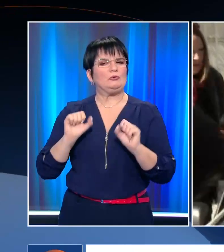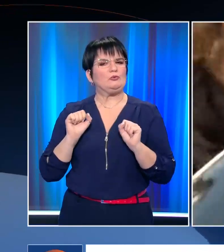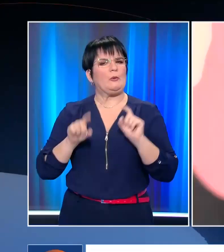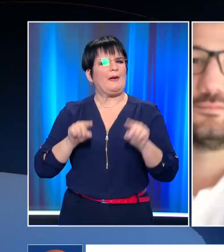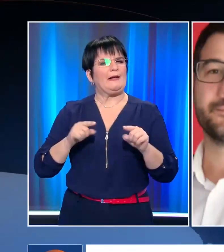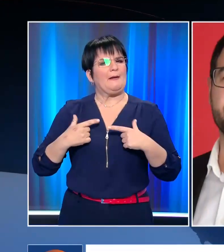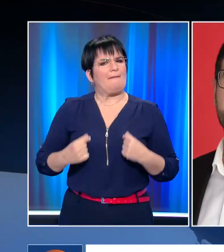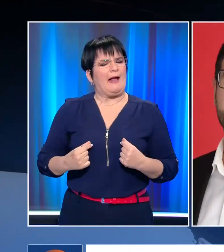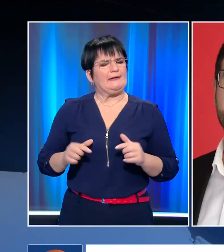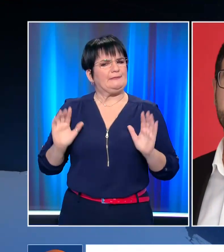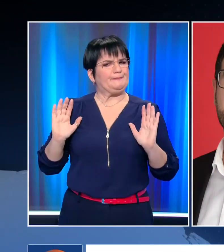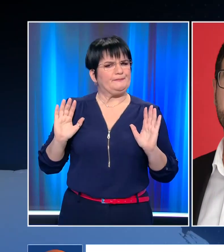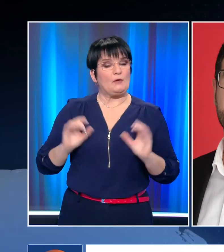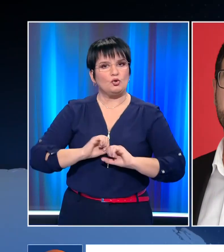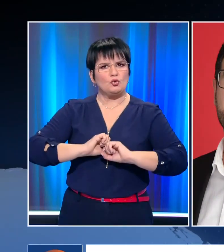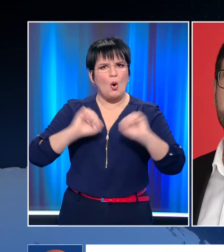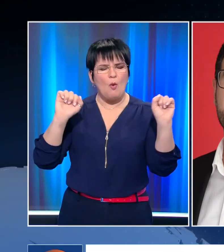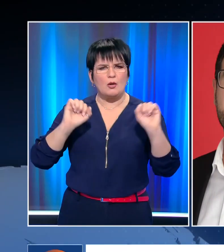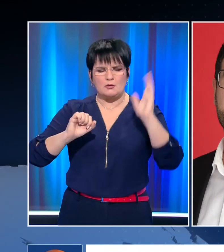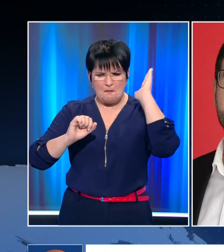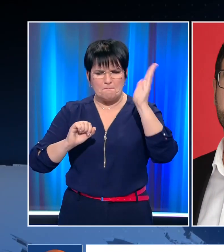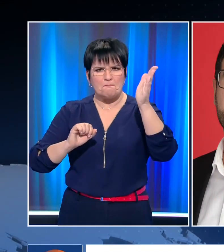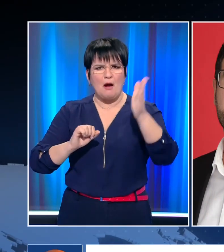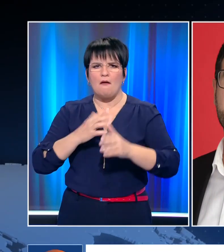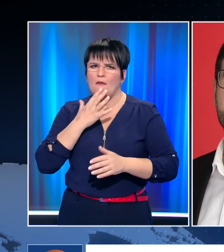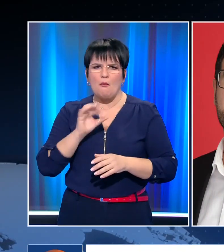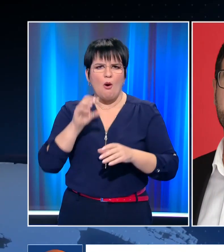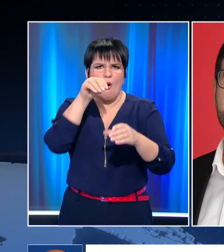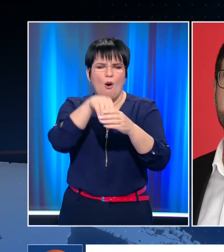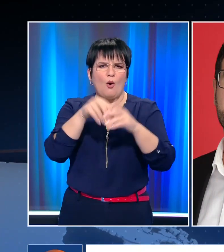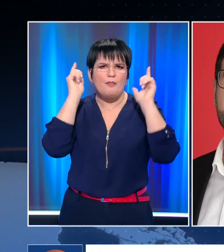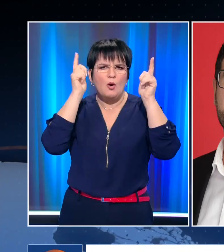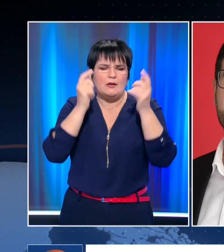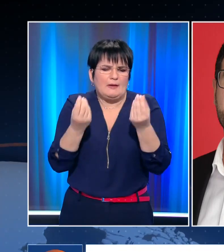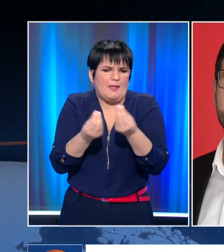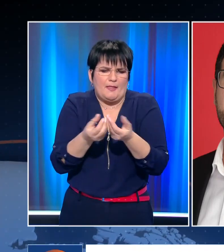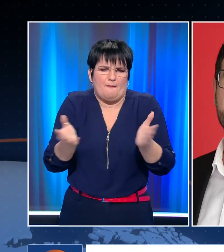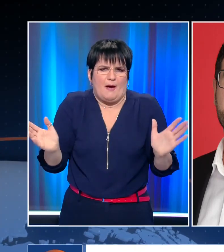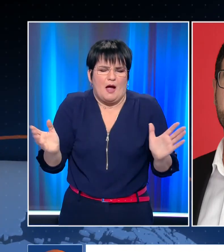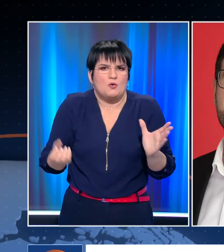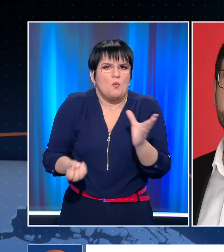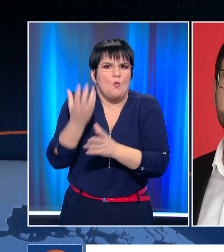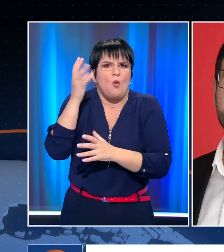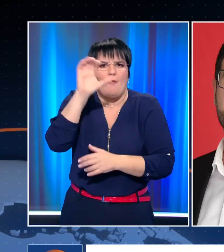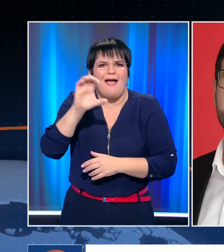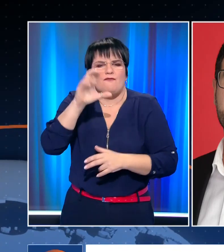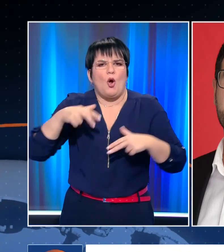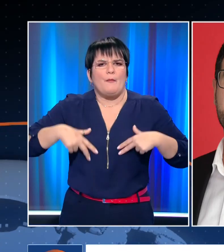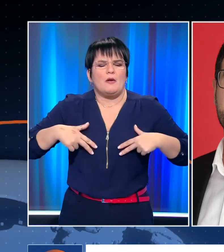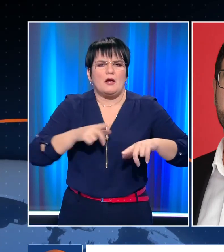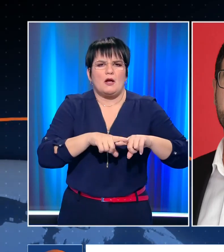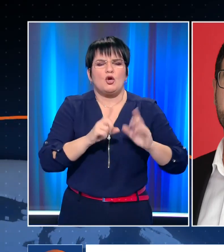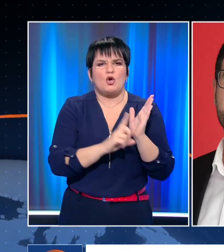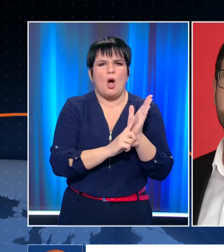κείμενο. Η τρομοκρατία είναι απολύτως κατά δικαστέα και δεν έχει καμία θέση στη δημοκρατία. Σε ένα σύγχρονο ευρωπαϊκό κράτος δικαίου ο